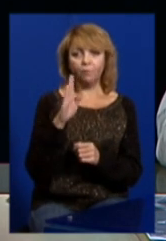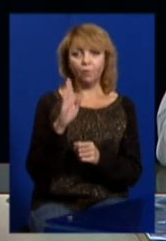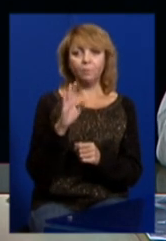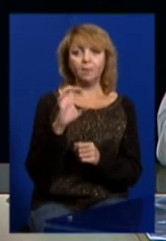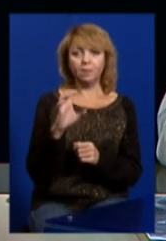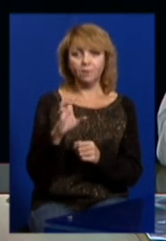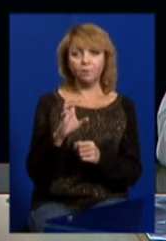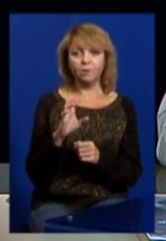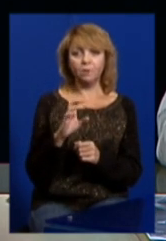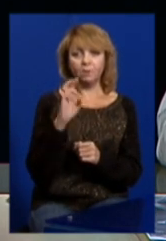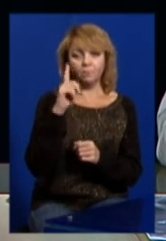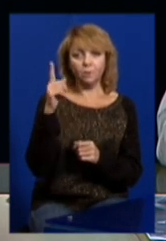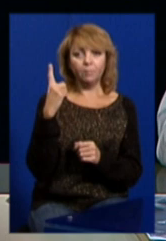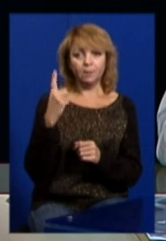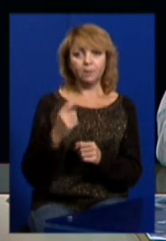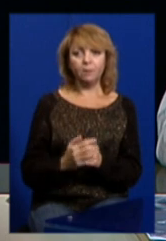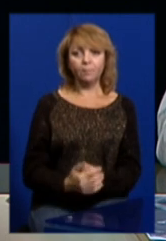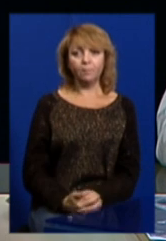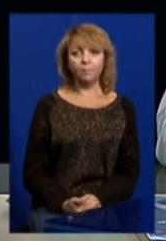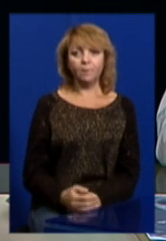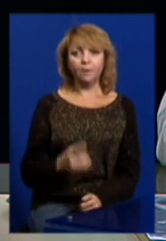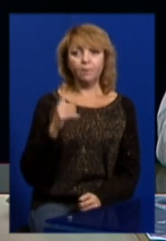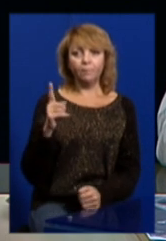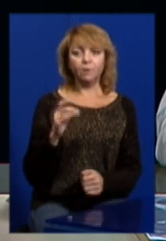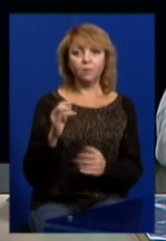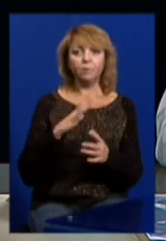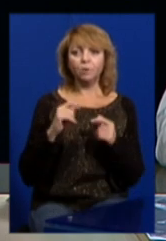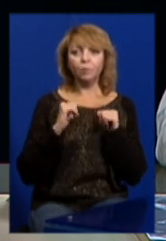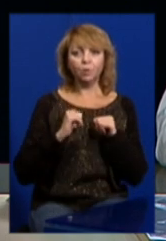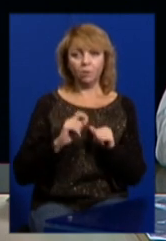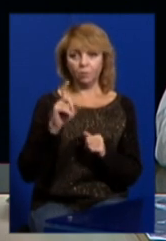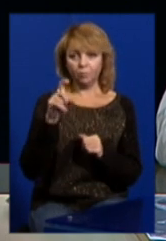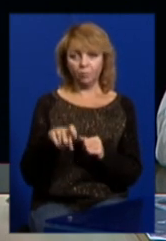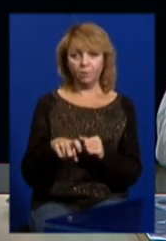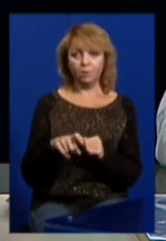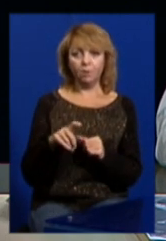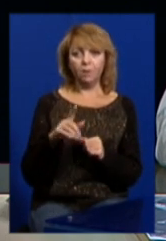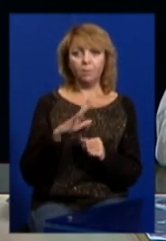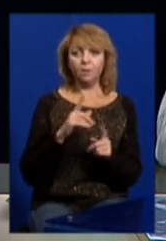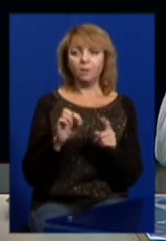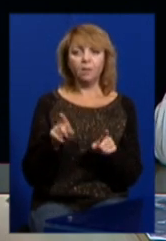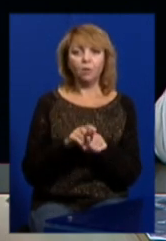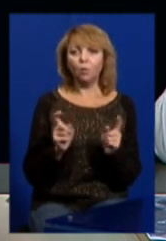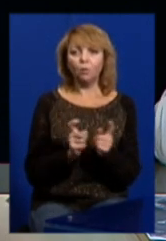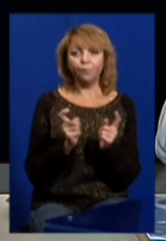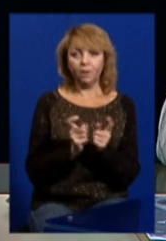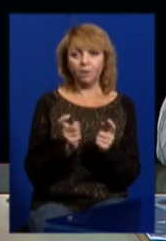Сергійовича, царство йому небесне. Він настільки спокійна людина була, настільки неконфліктна.